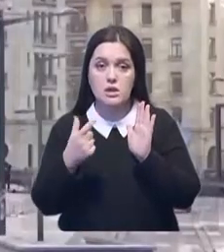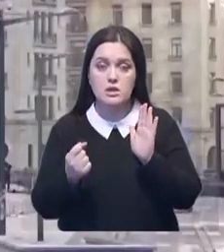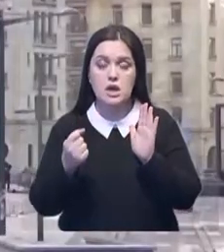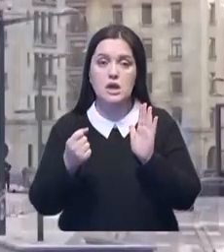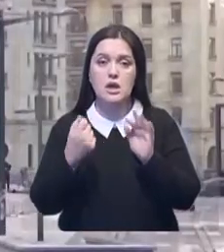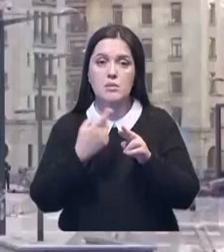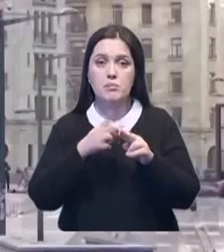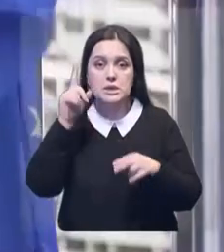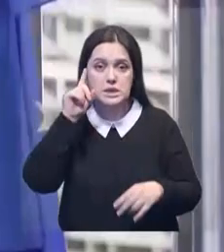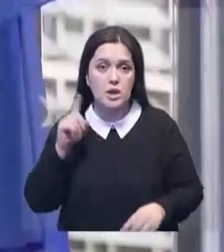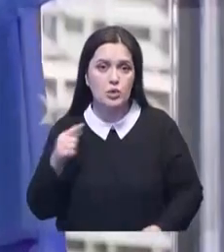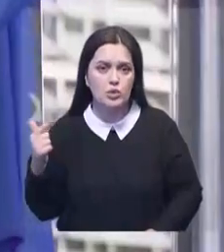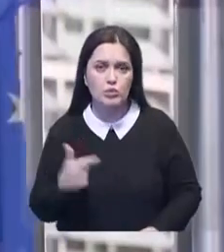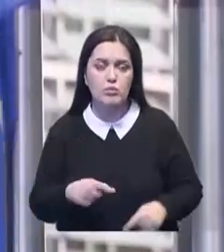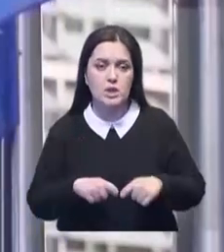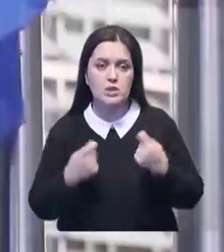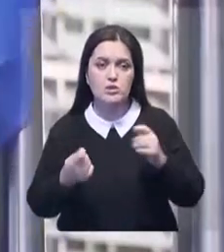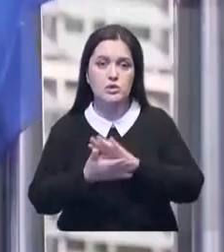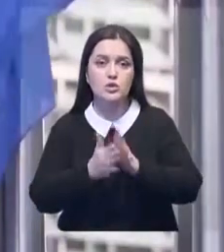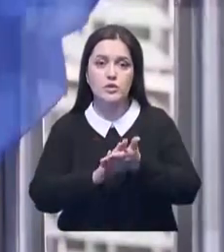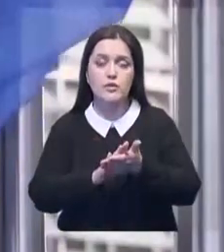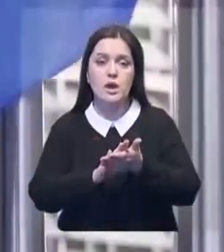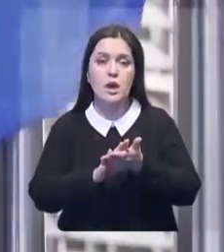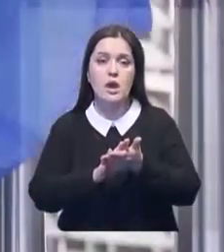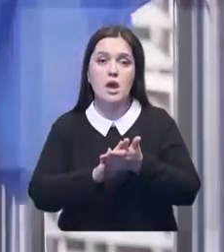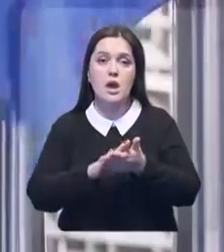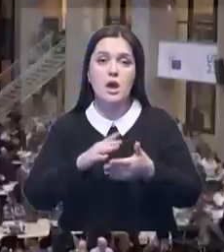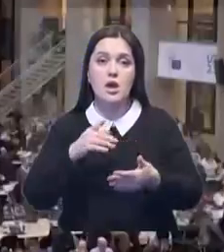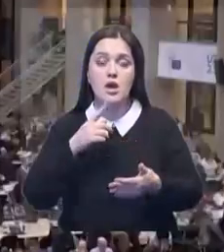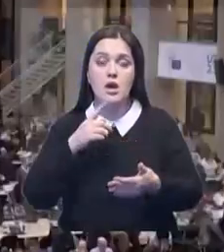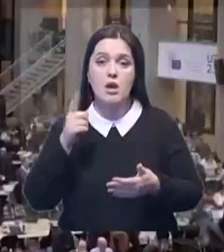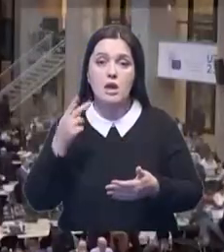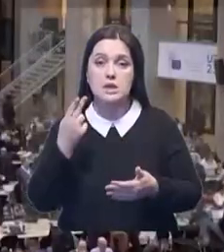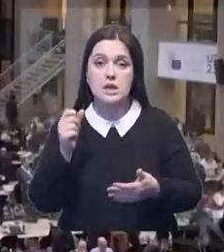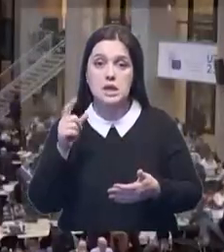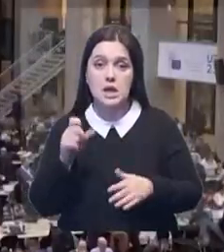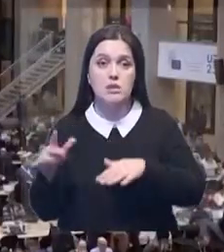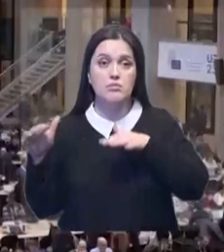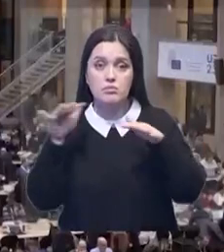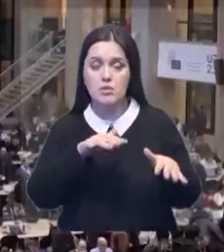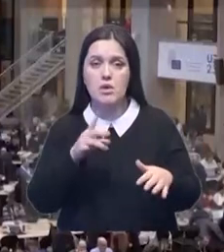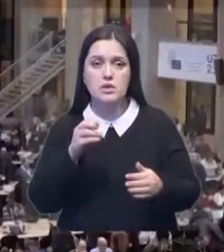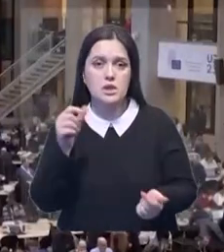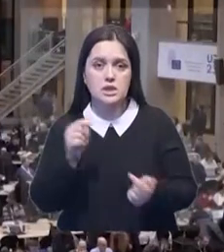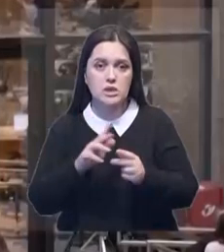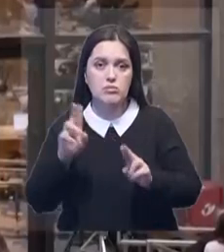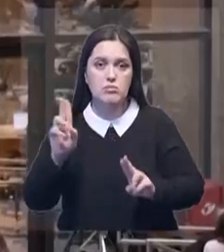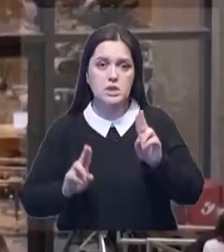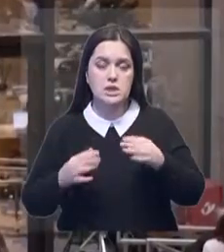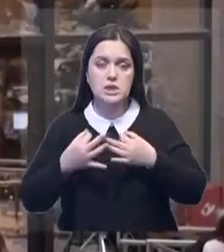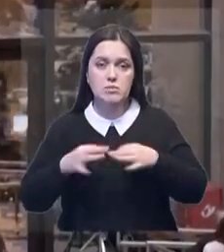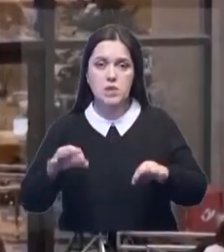Газе, Израиль грубо нарушает условия договора. Военные действия Цахал в Анклаве не соответствуют принципам демократии, заявила